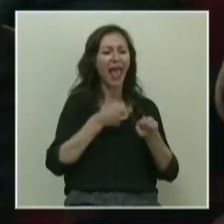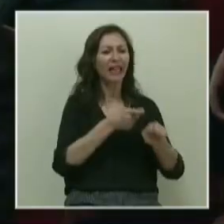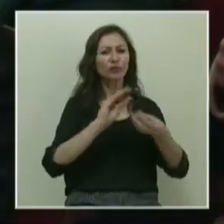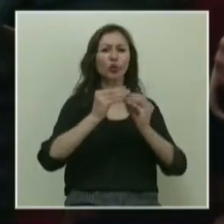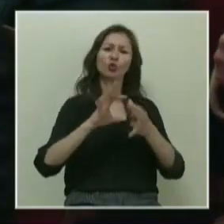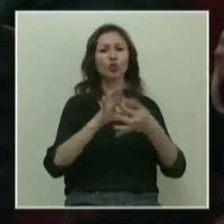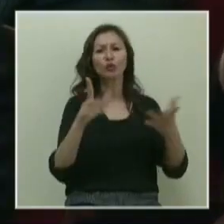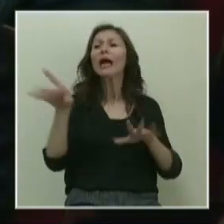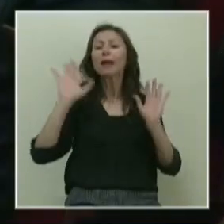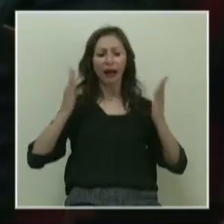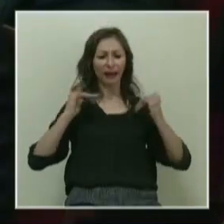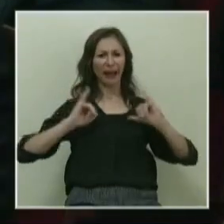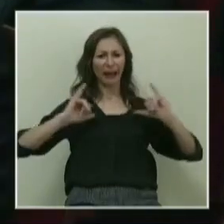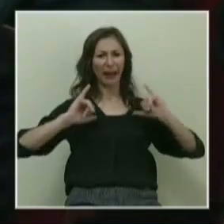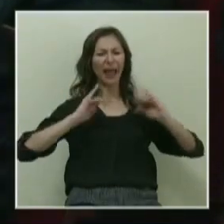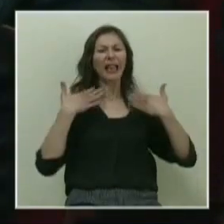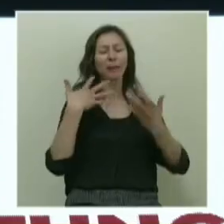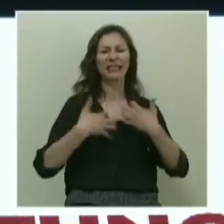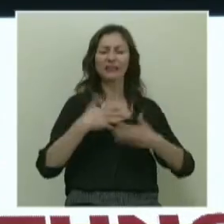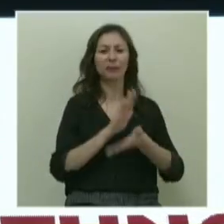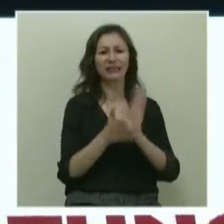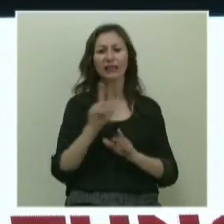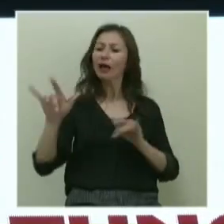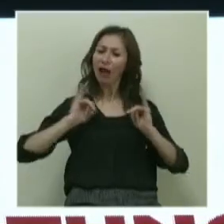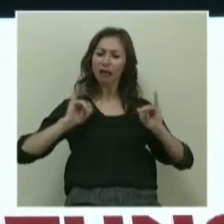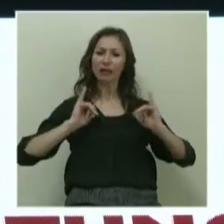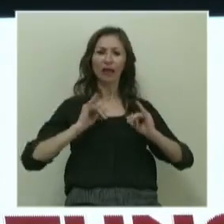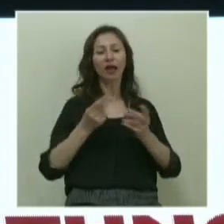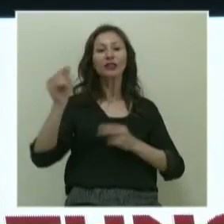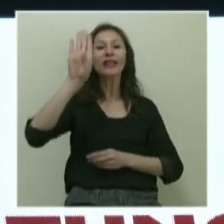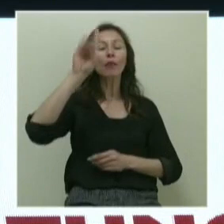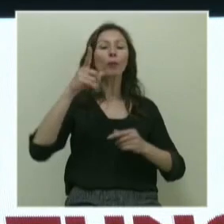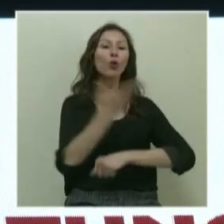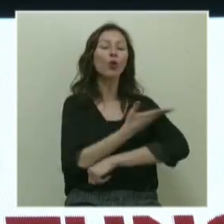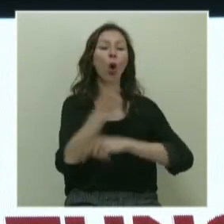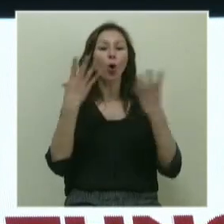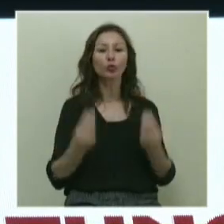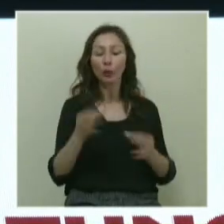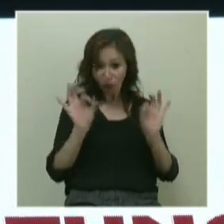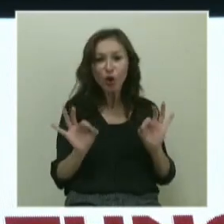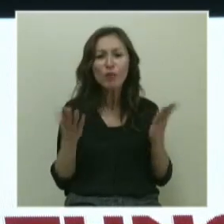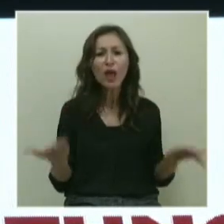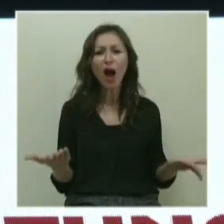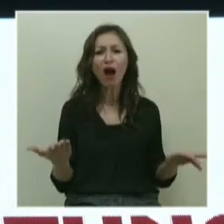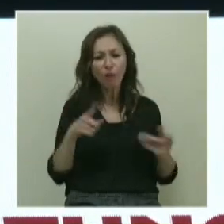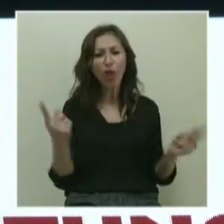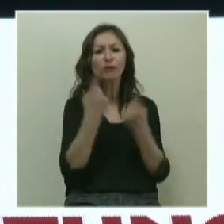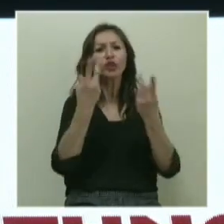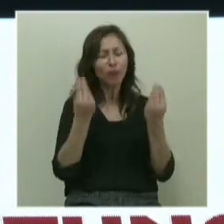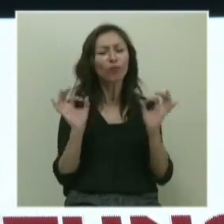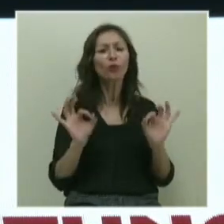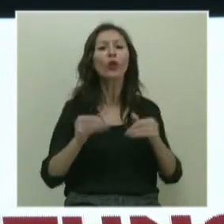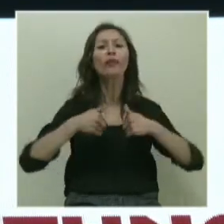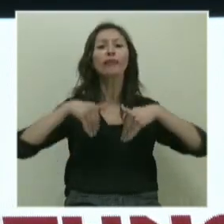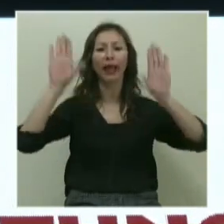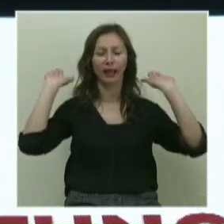sorunu çözülsün. Siz hiçbir şey yapmayın, iklim krizi bitsin. Siz hiçbir şey yapmayın, Türkiye demokratik bir ülke olsun. Mümkün mü ya? Böyle bir şey mümkün